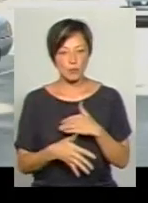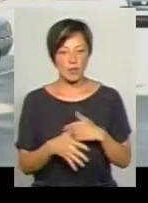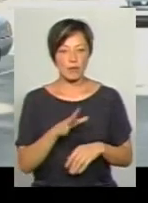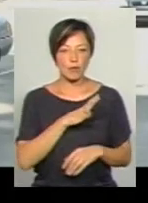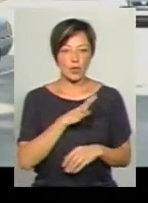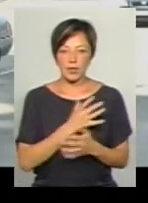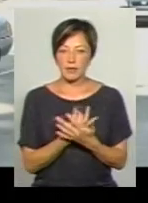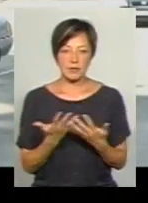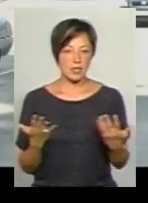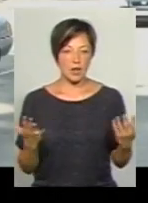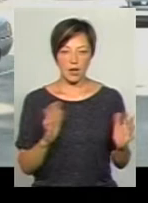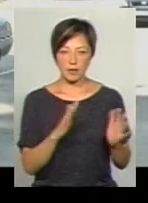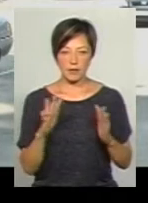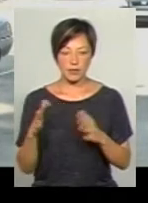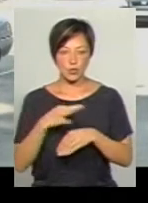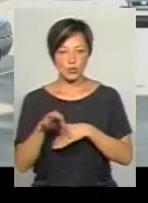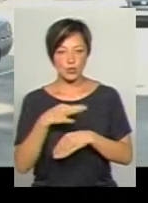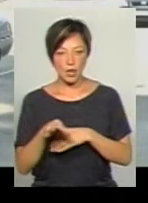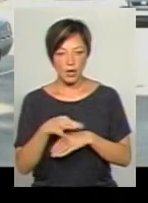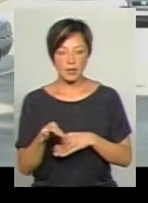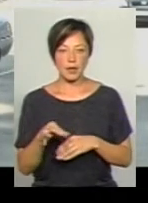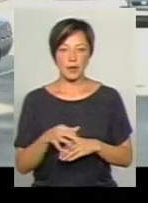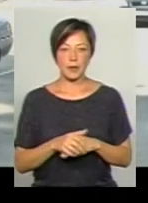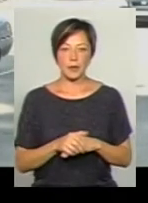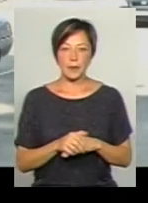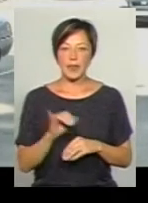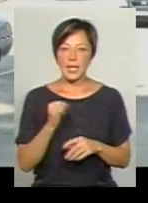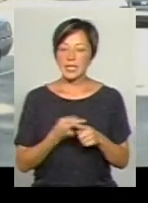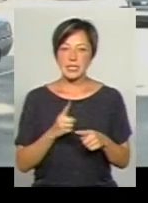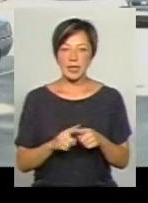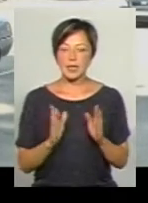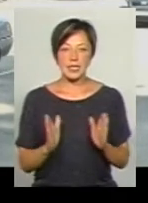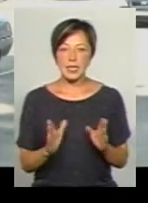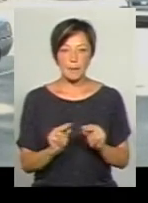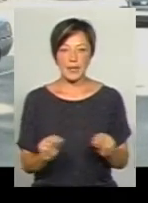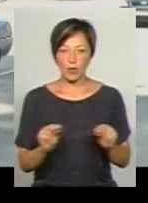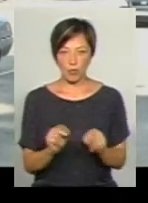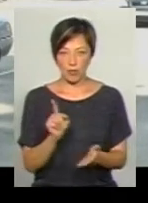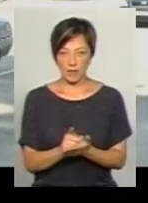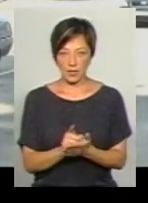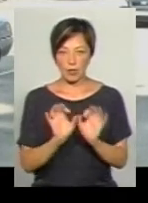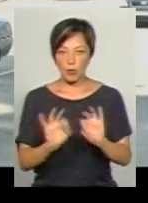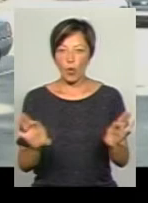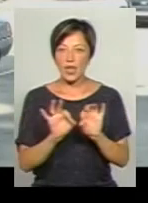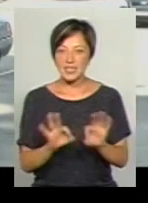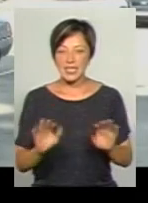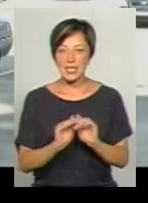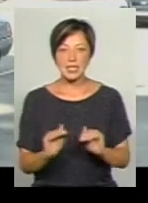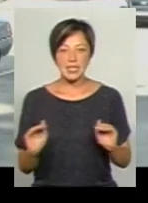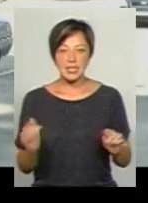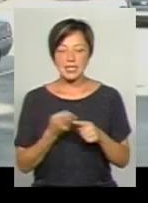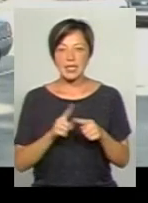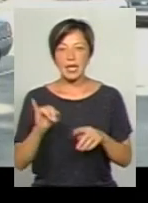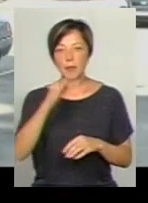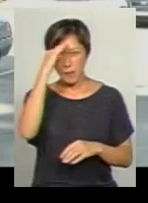були всілякі знущання. І це не тільки педагог повинен пояснити дітям,